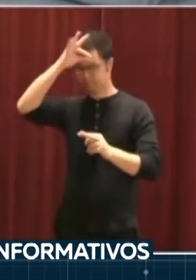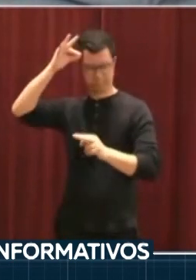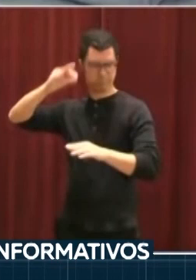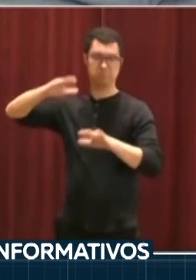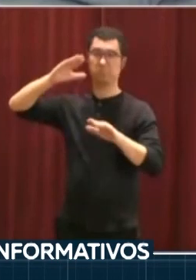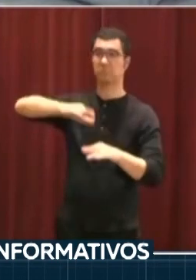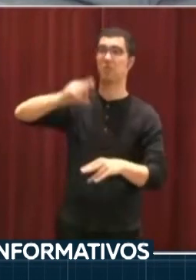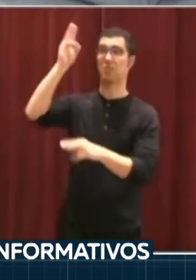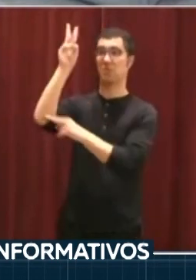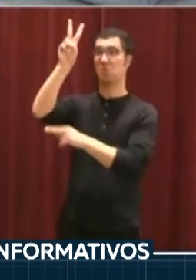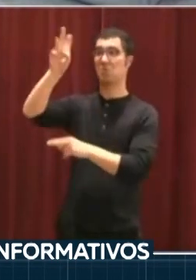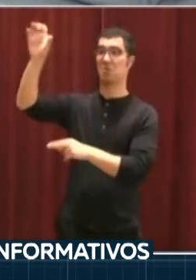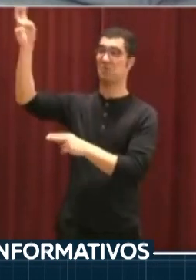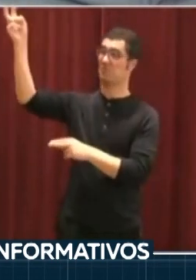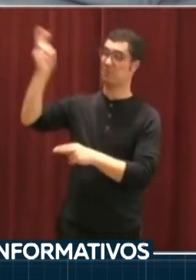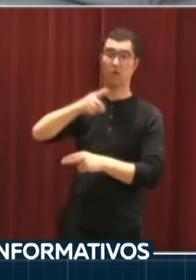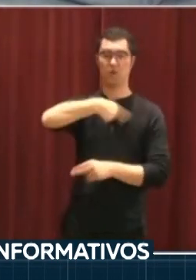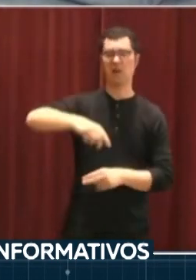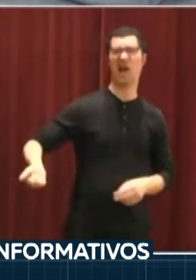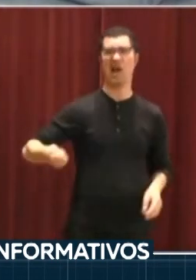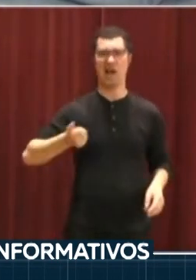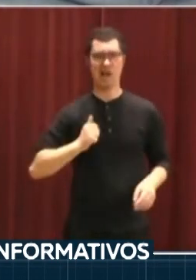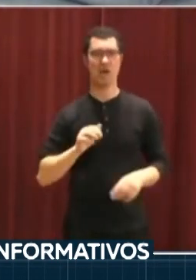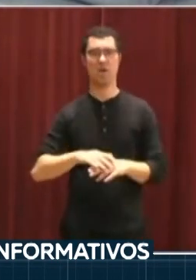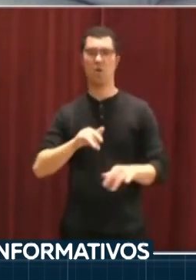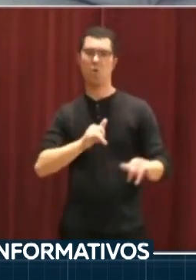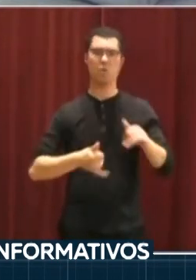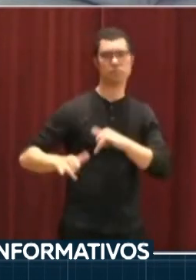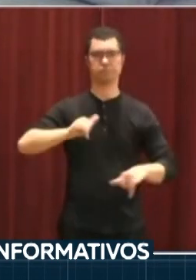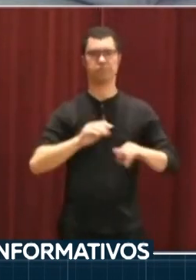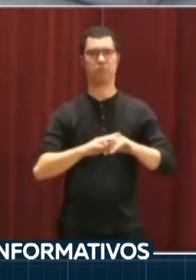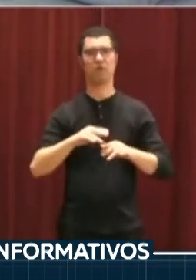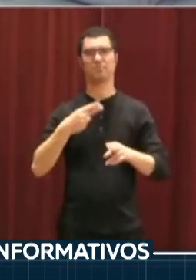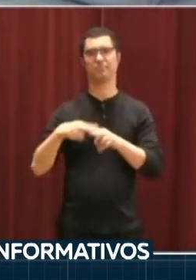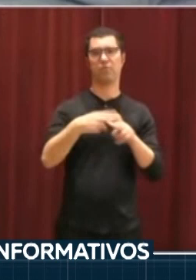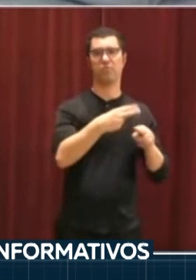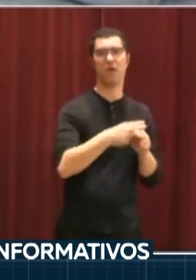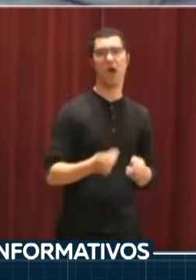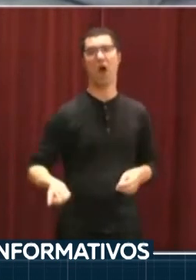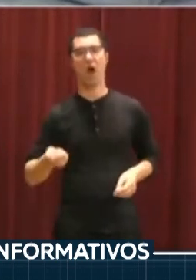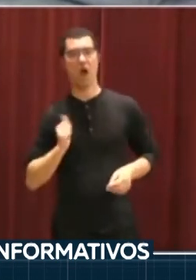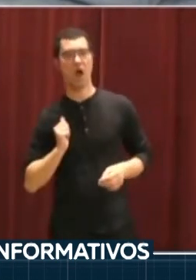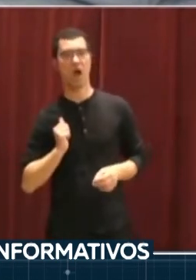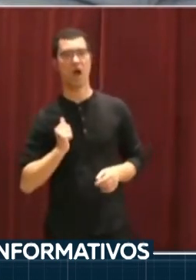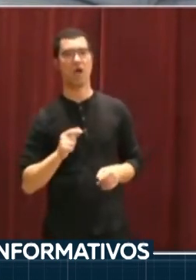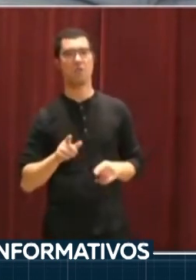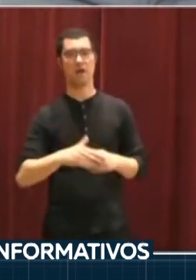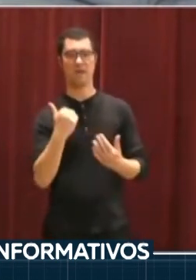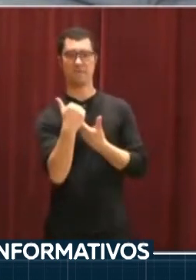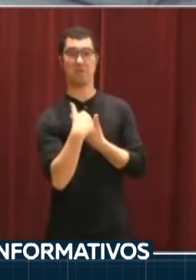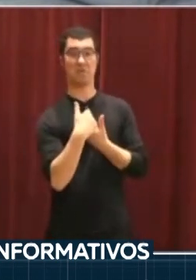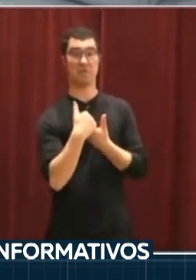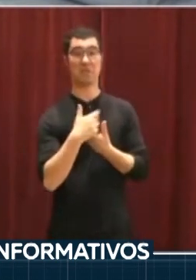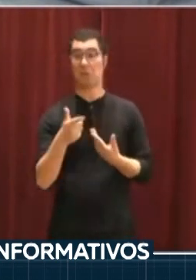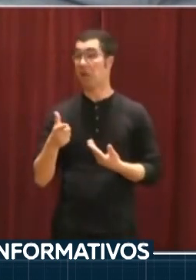Europeu i que vostès tornen a utilitzar per fer un joc partidista i per treure profit de manera electoral que no sé quin